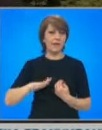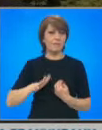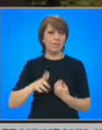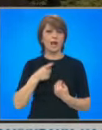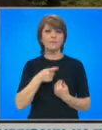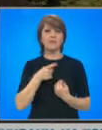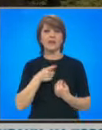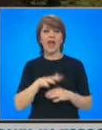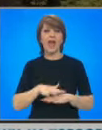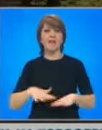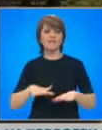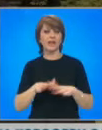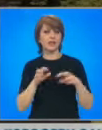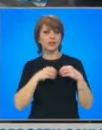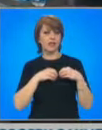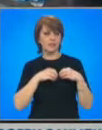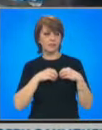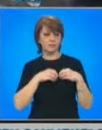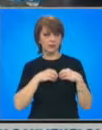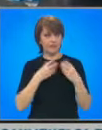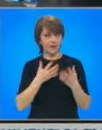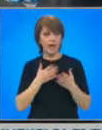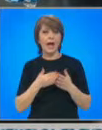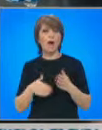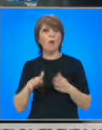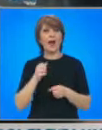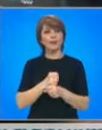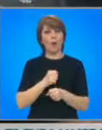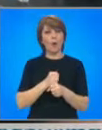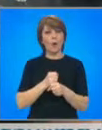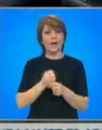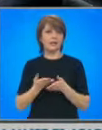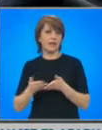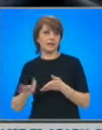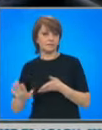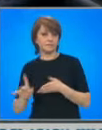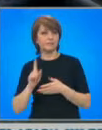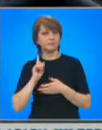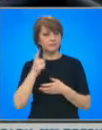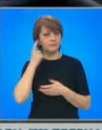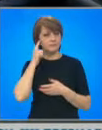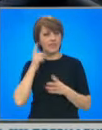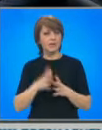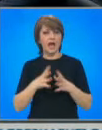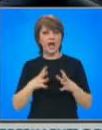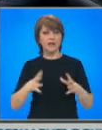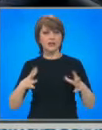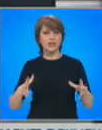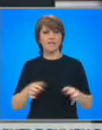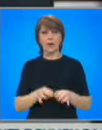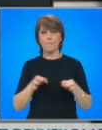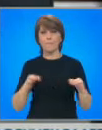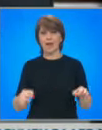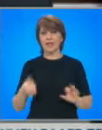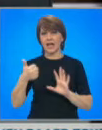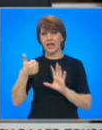когато повечето от колегите е взязат на светло. Според президента Радев може да се помисли за разширяване на мярката 60 на 40, така че е